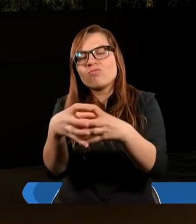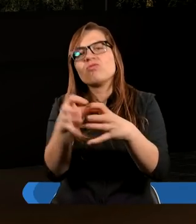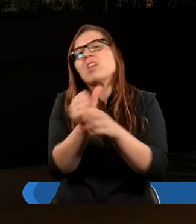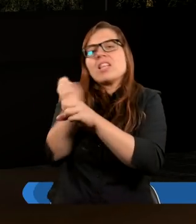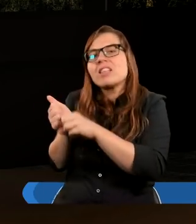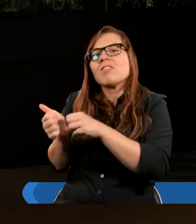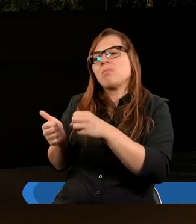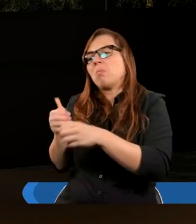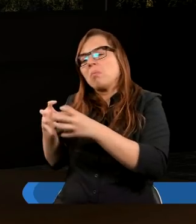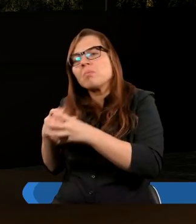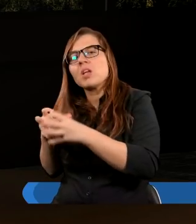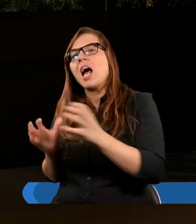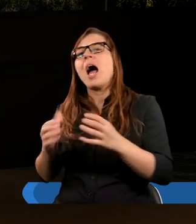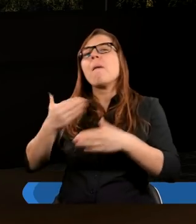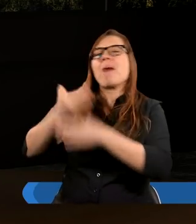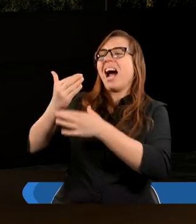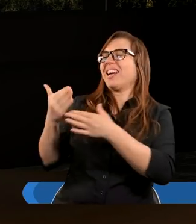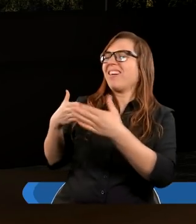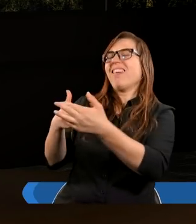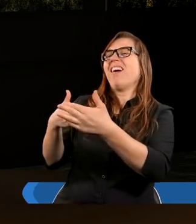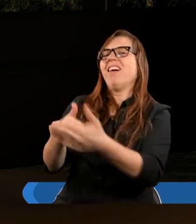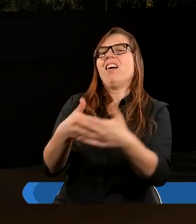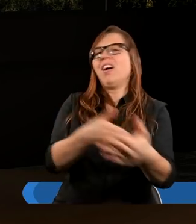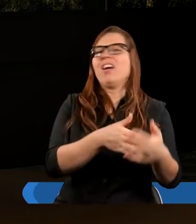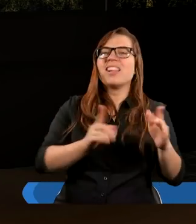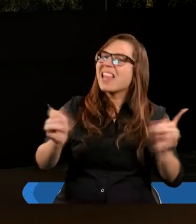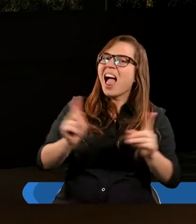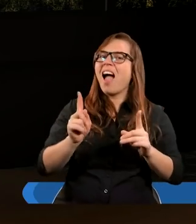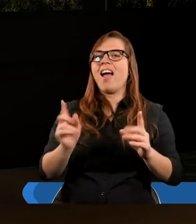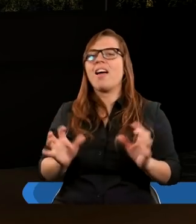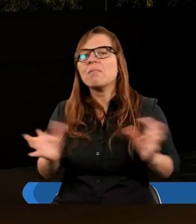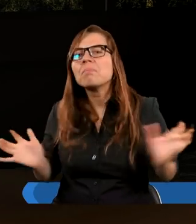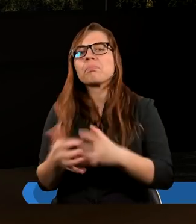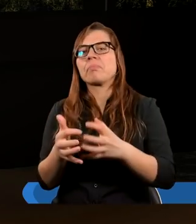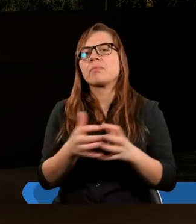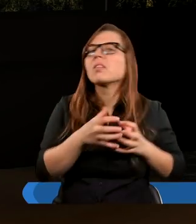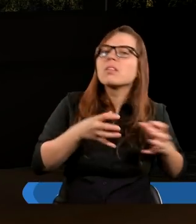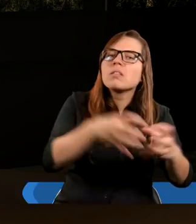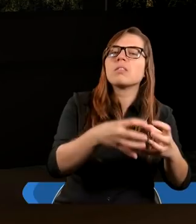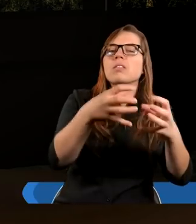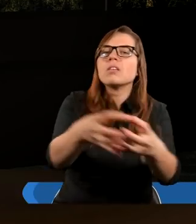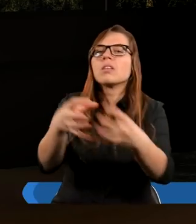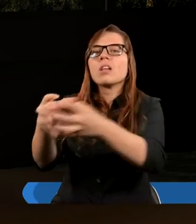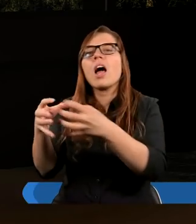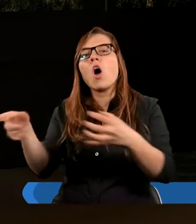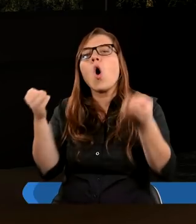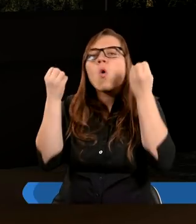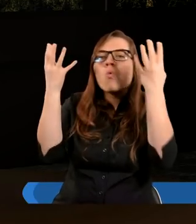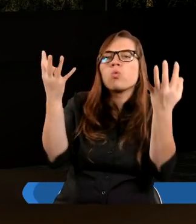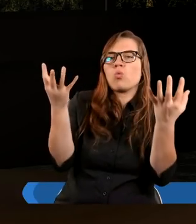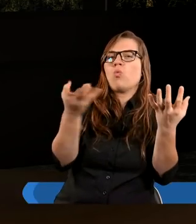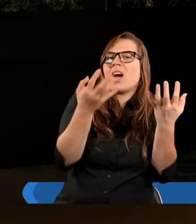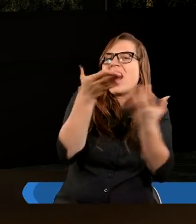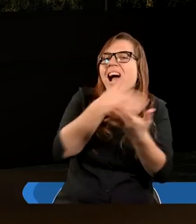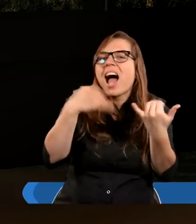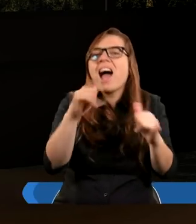te wszystkie bariery, głównie tutaj chodzi też pewnie o kulturę innych krajów,